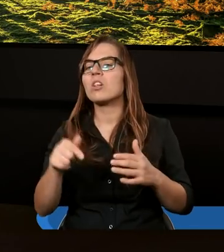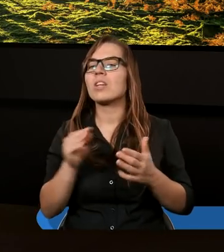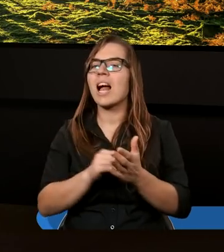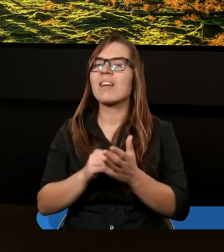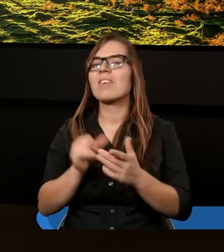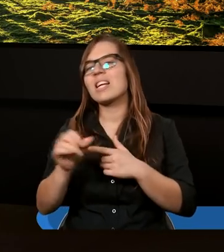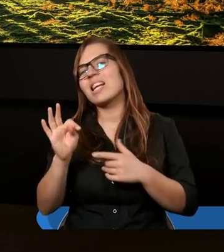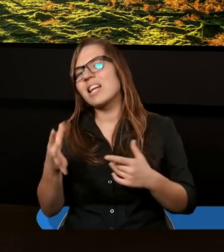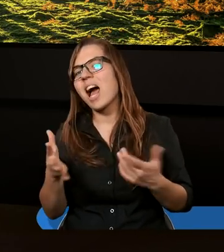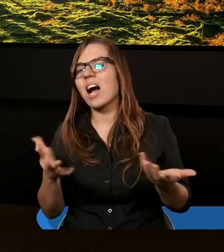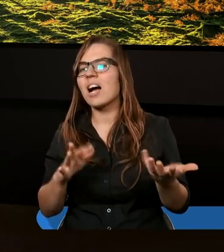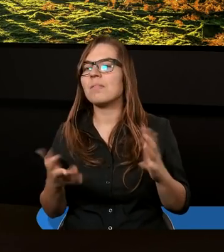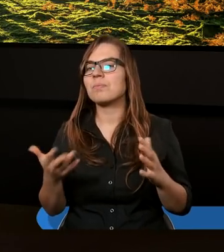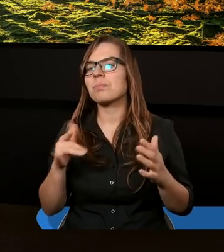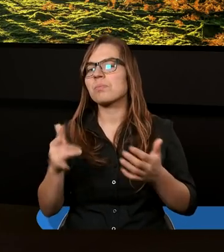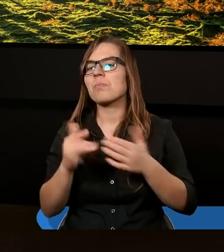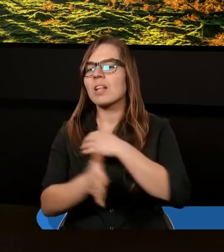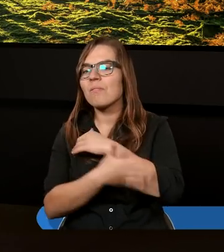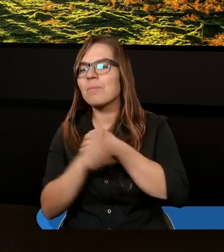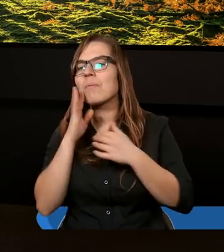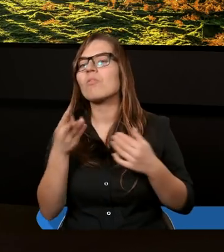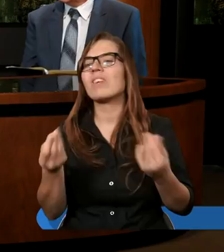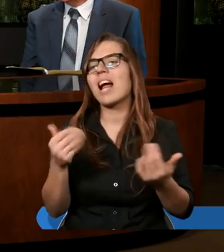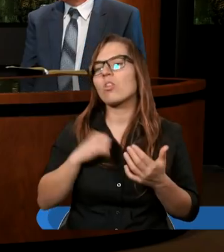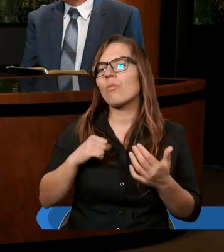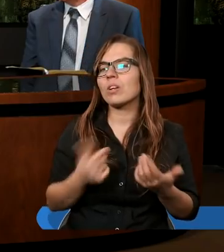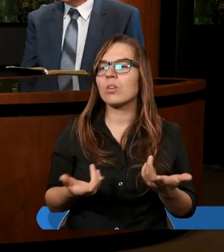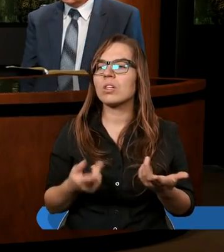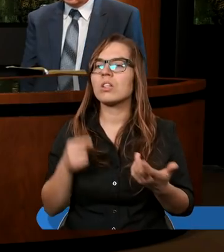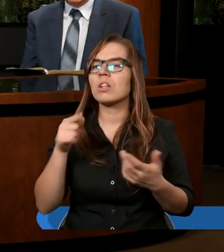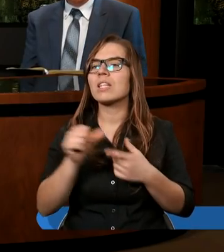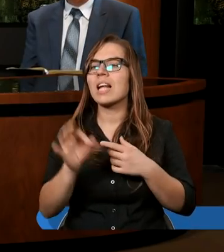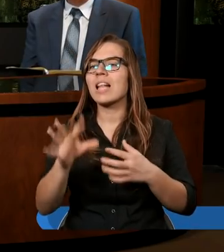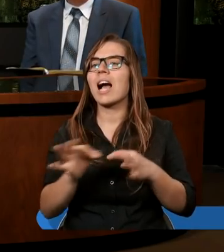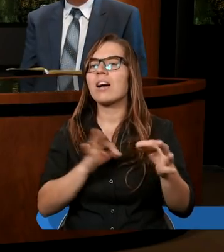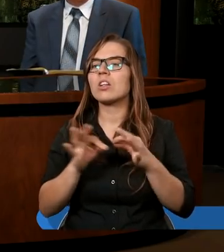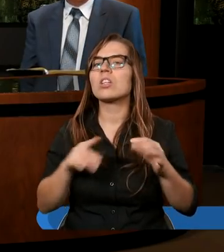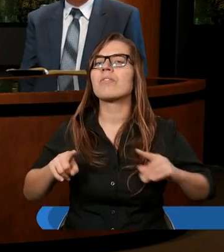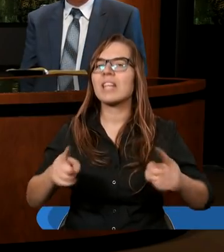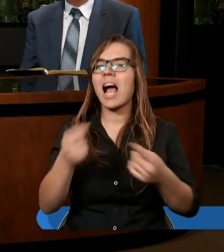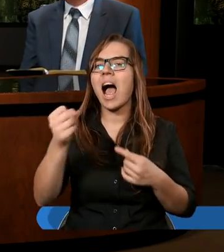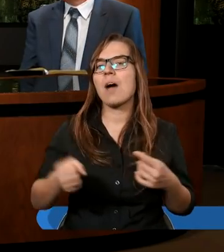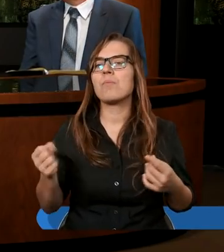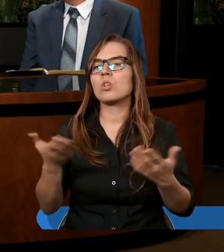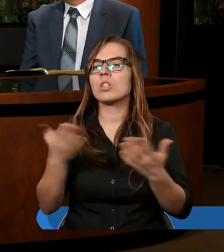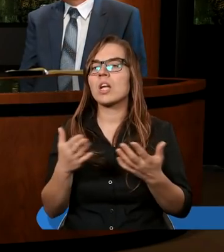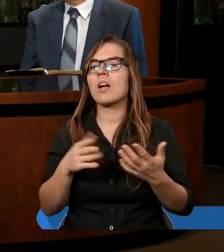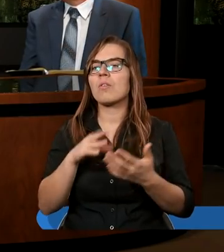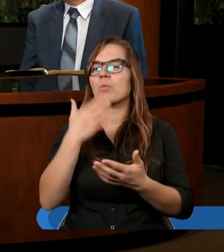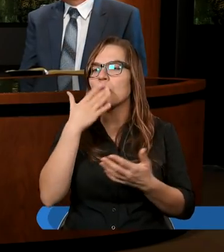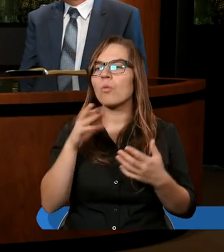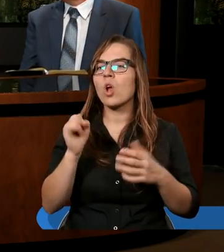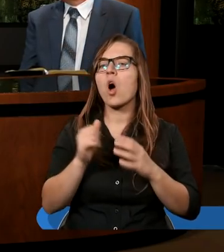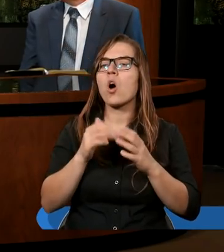jest taka, że chcą wsparcia jednak finansowego. Jest taka historia w dziejach apostolskich, gdzie człowiek chciał